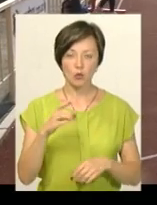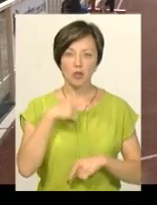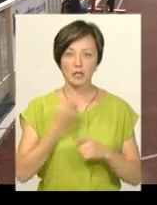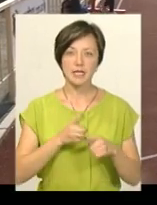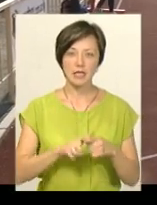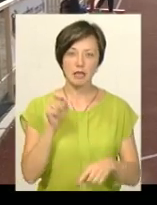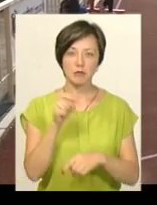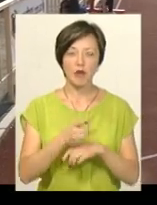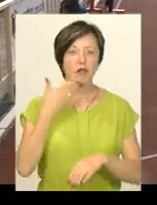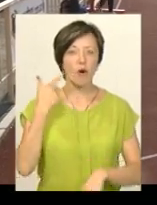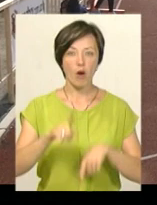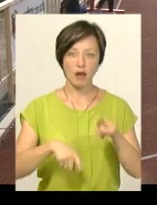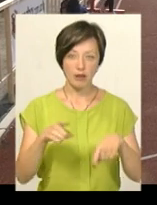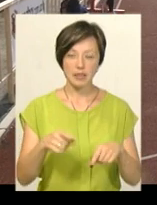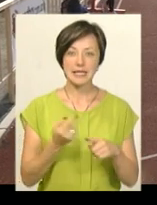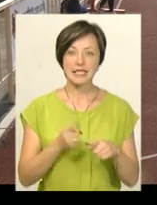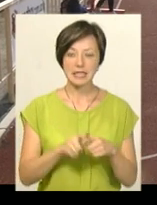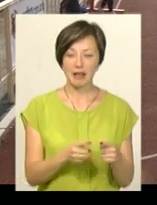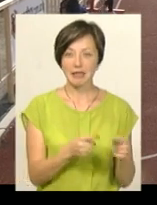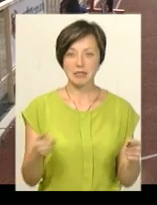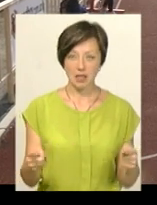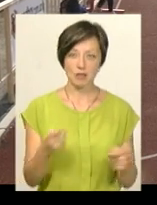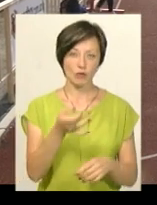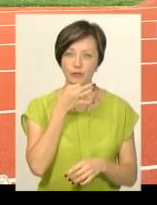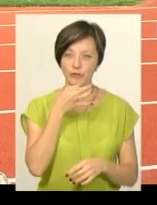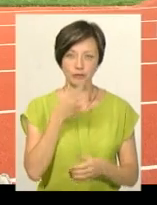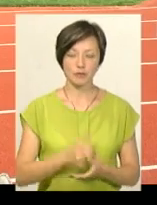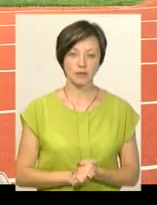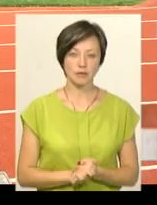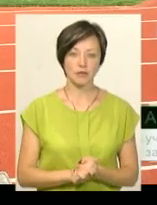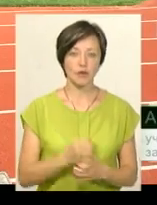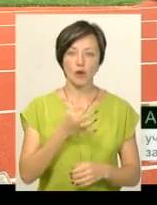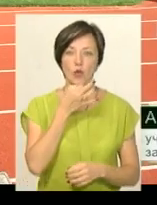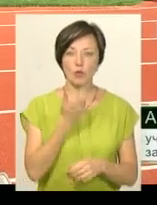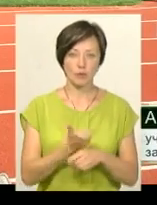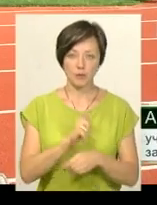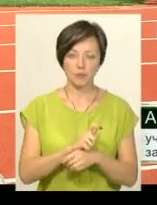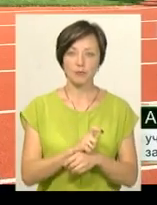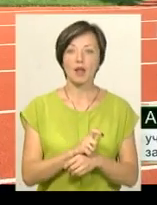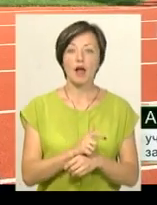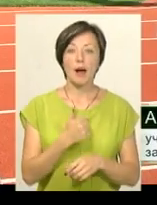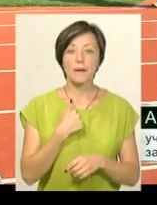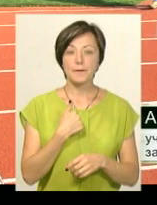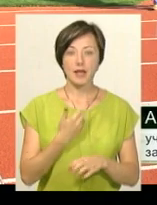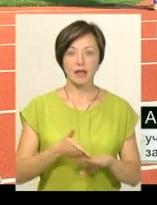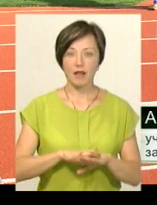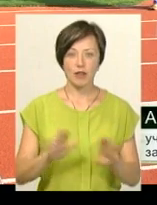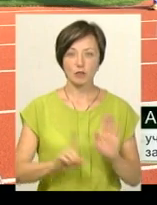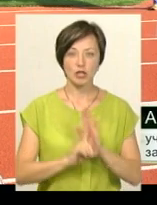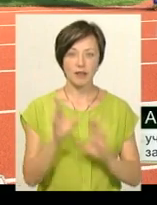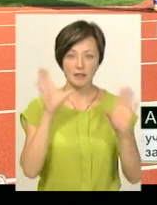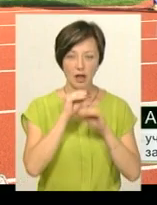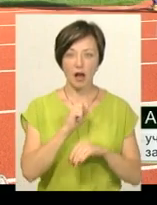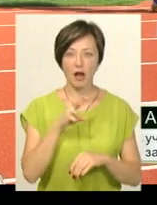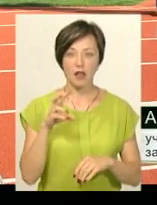каже, ця дисципліна легкої атлетики, та саме ця дистанція і її улюблені. Ні, не важко, хоча ми спочатку не встигали,